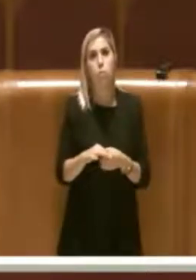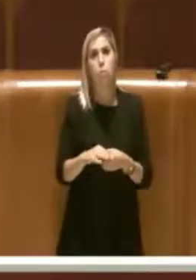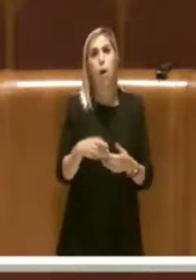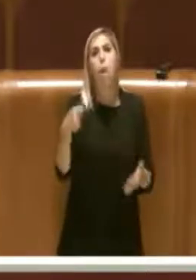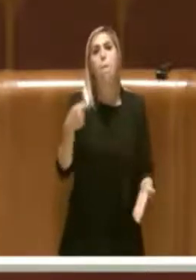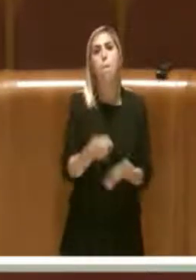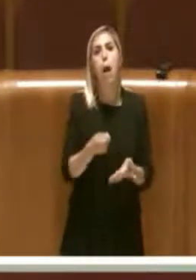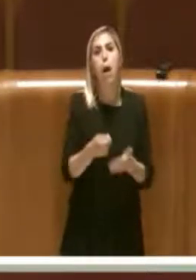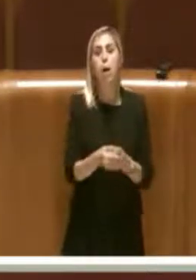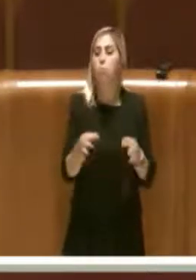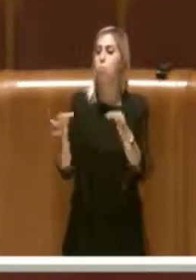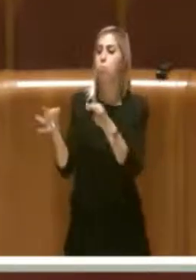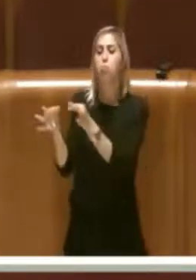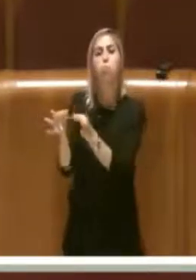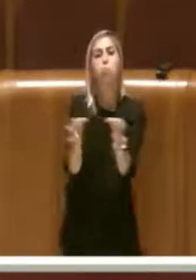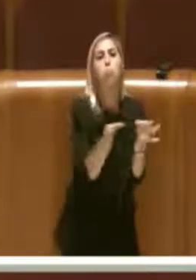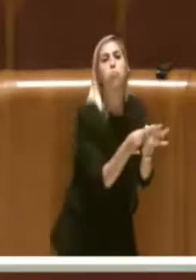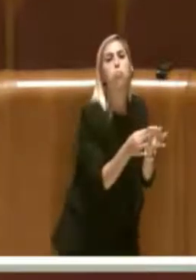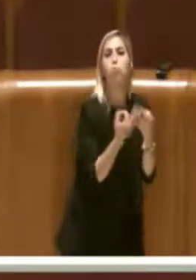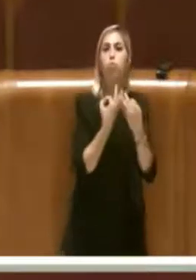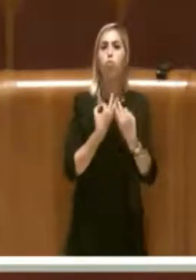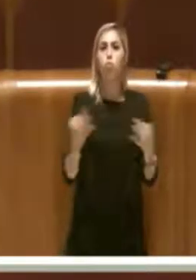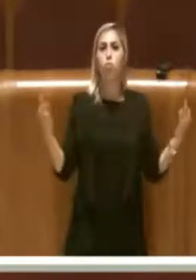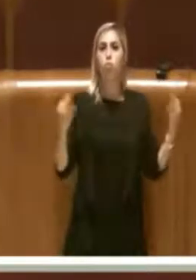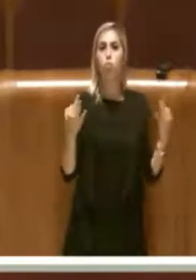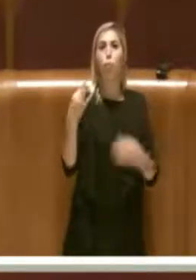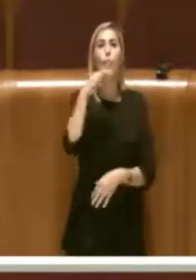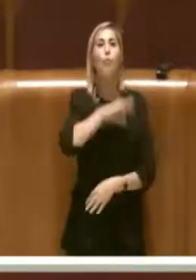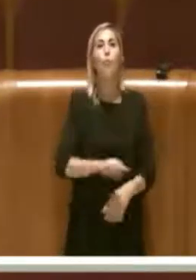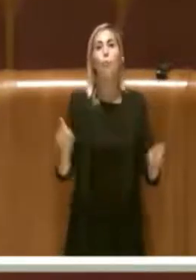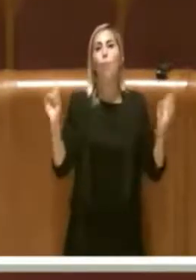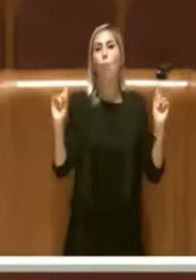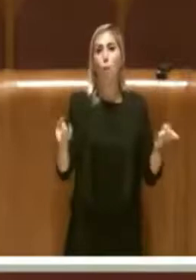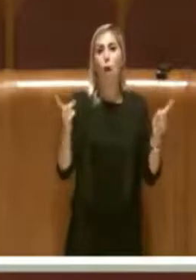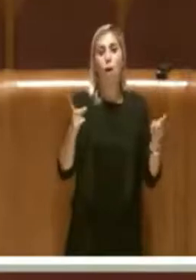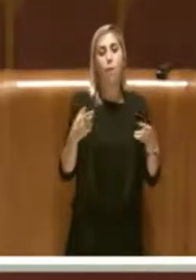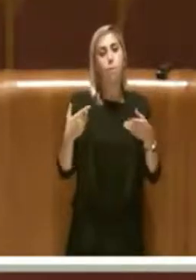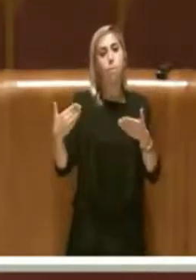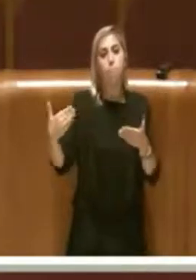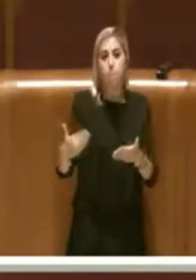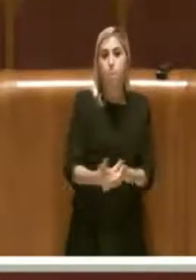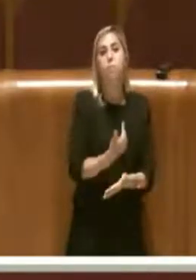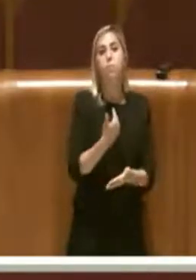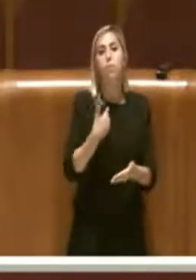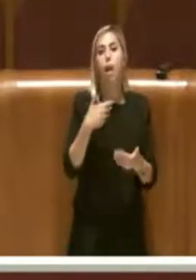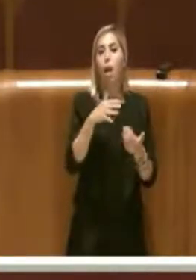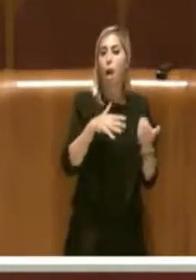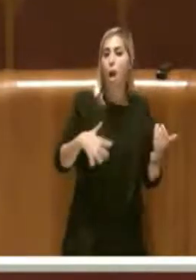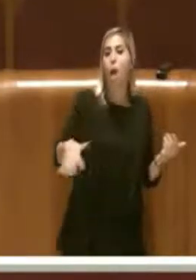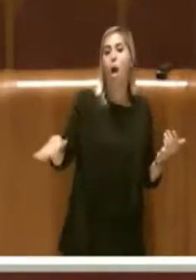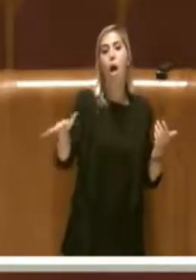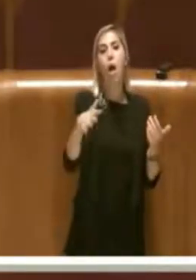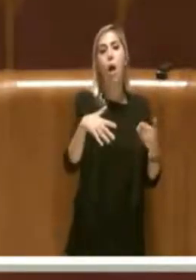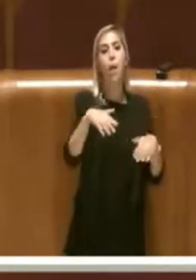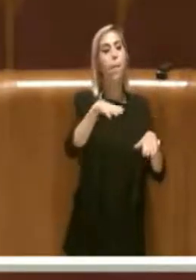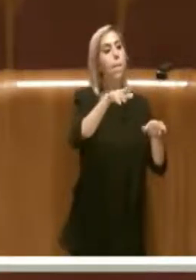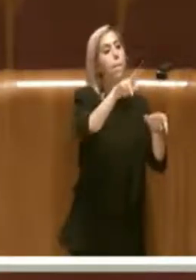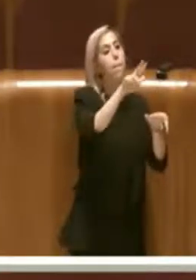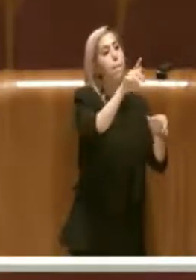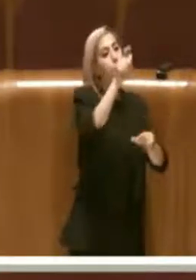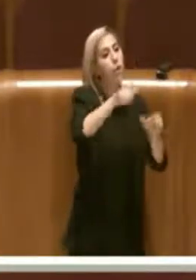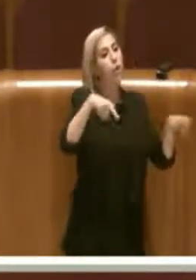Anche il vantaggio di sottrarre aree ai parcheggiatori